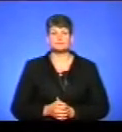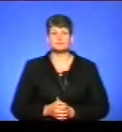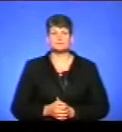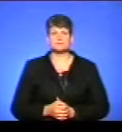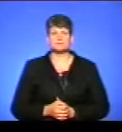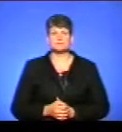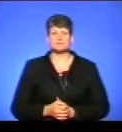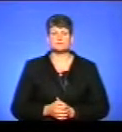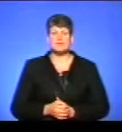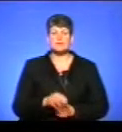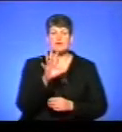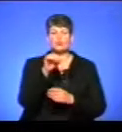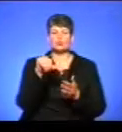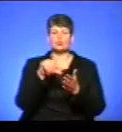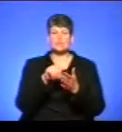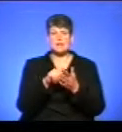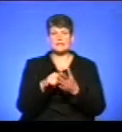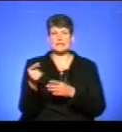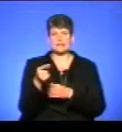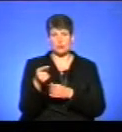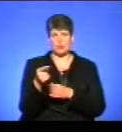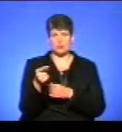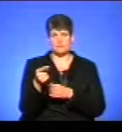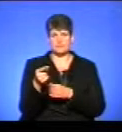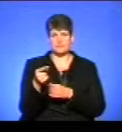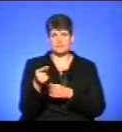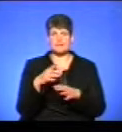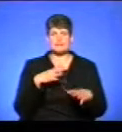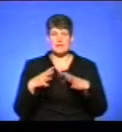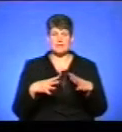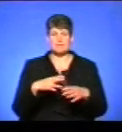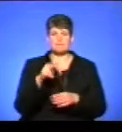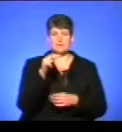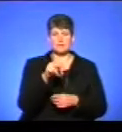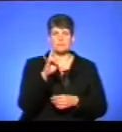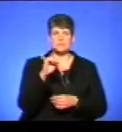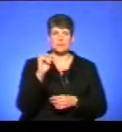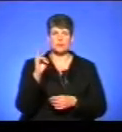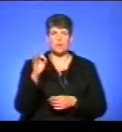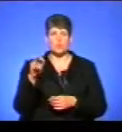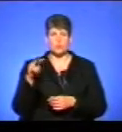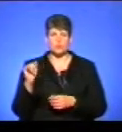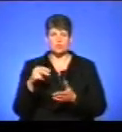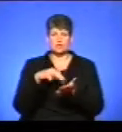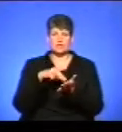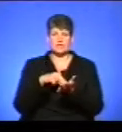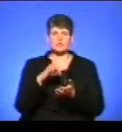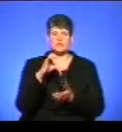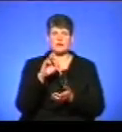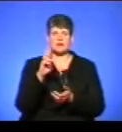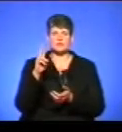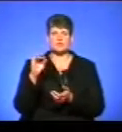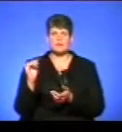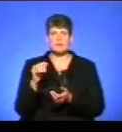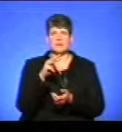На фото учасники з Тернополя. Із тренером Петром Нікулюком стоять Софія Яцькова та